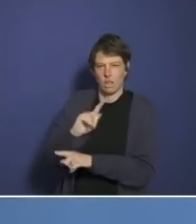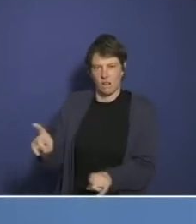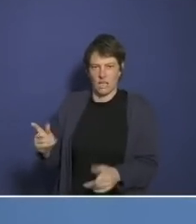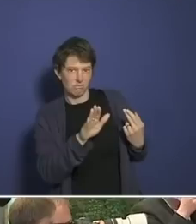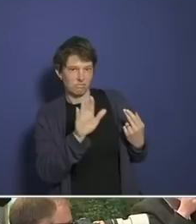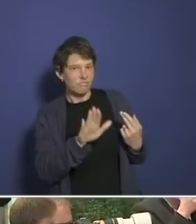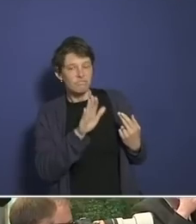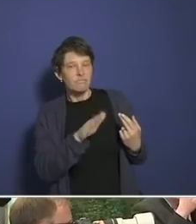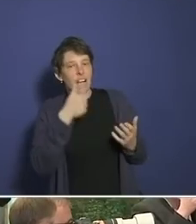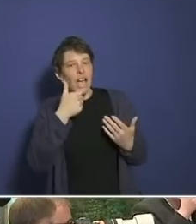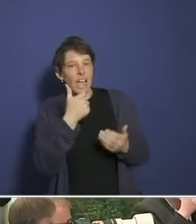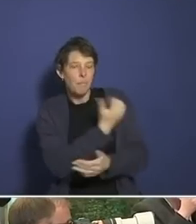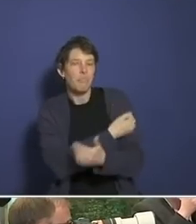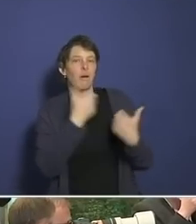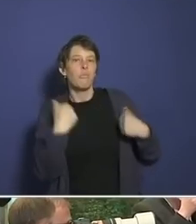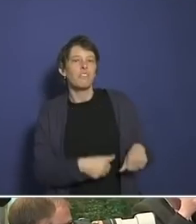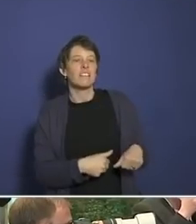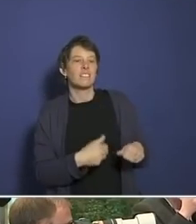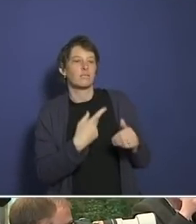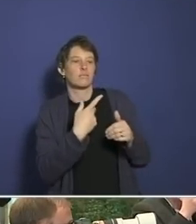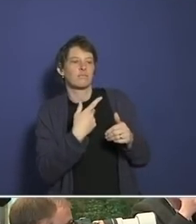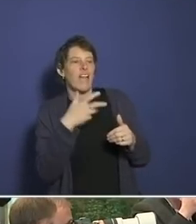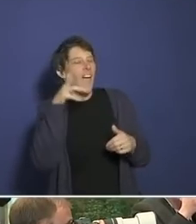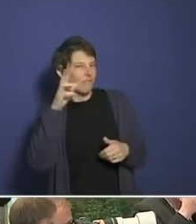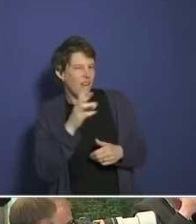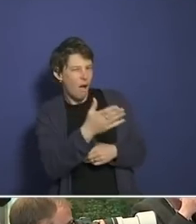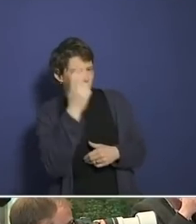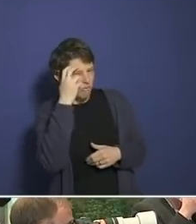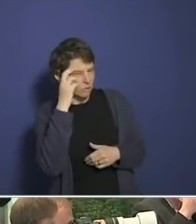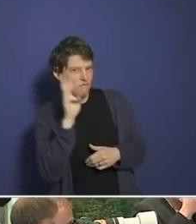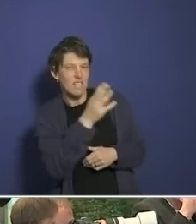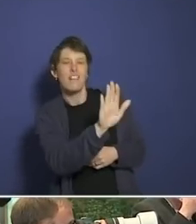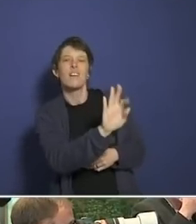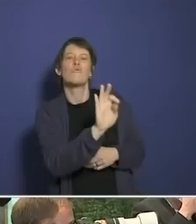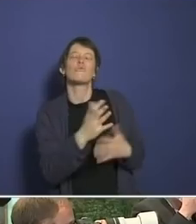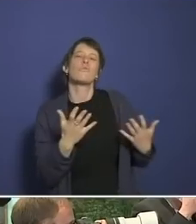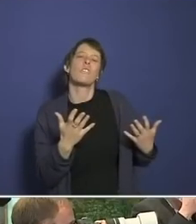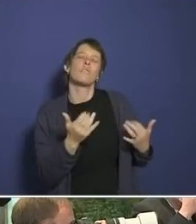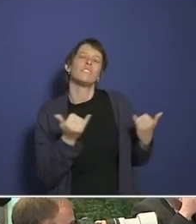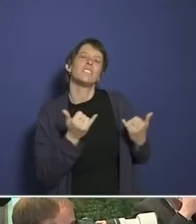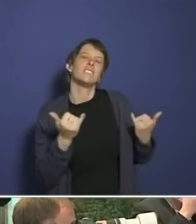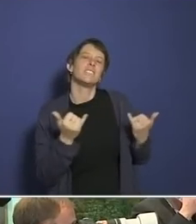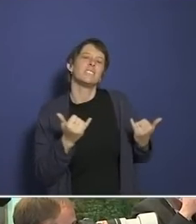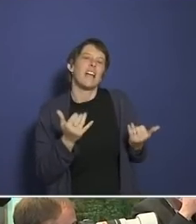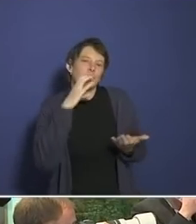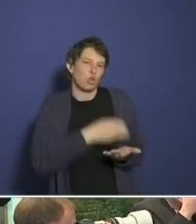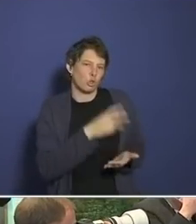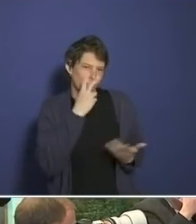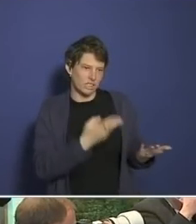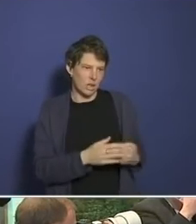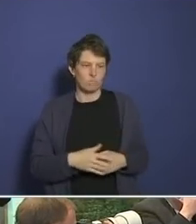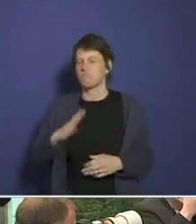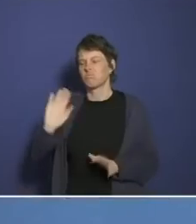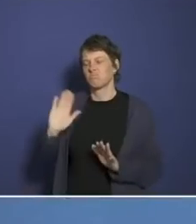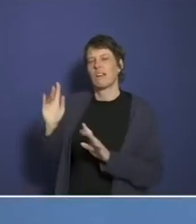uns, Herr Wieler. Also die Impfpflicht ist ja eine politische Entscheidung und insofern kommentiere ich das nicht. Sollten Sie